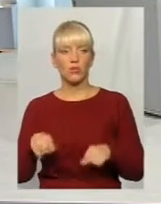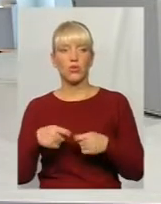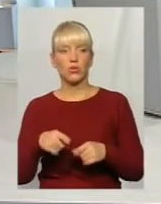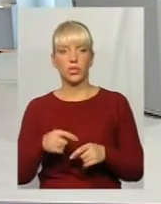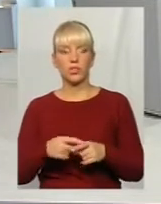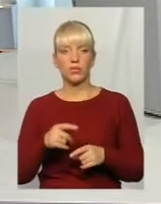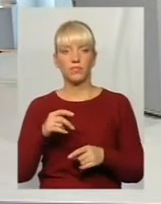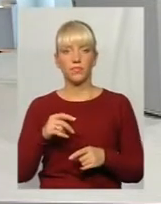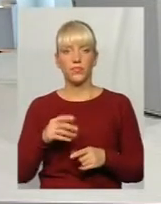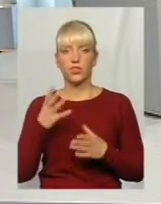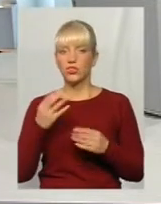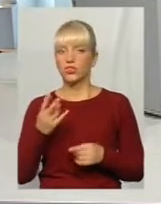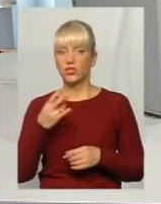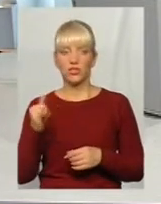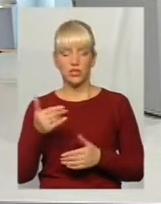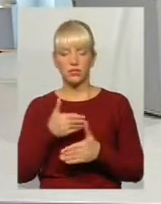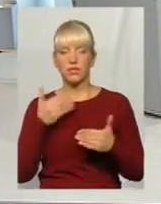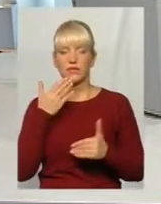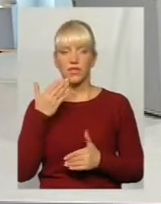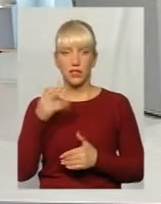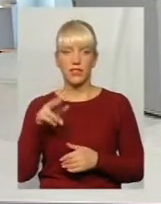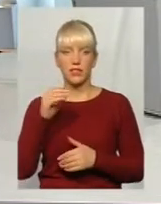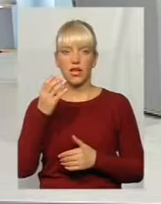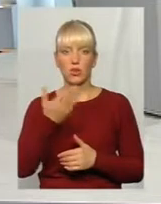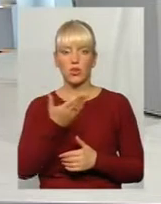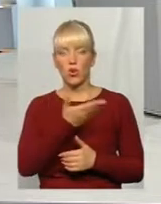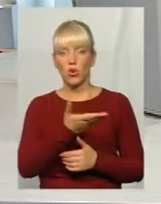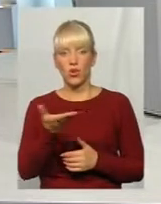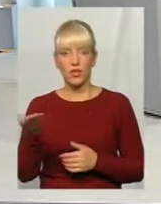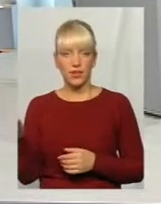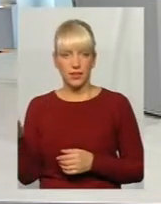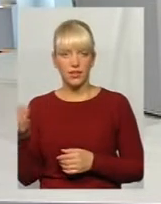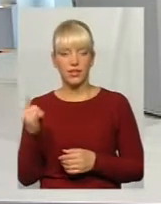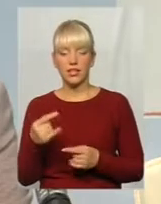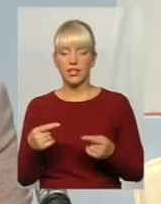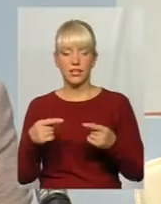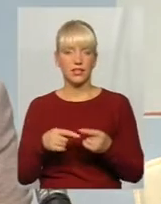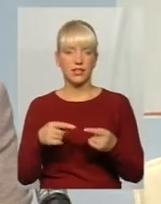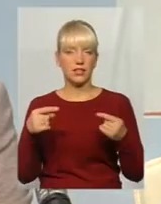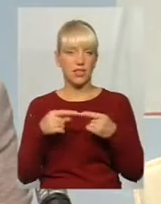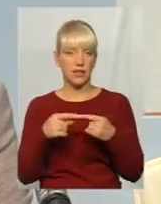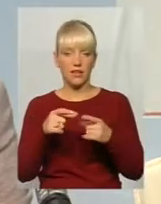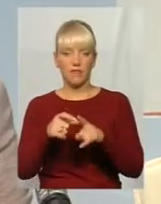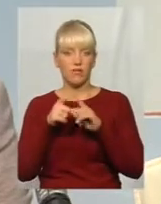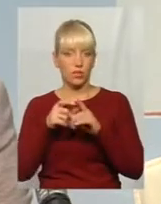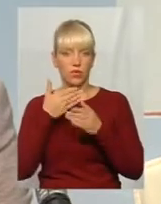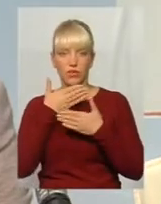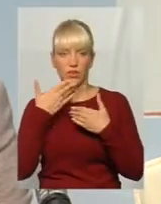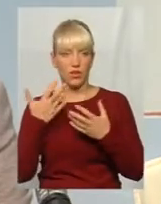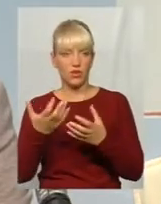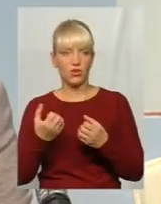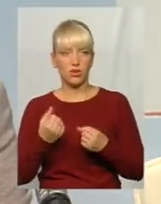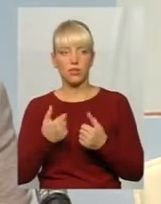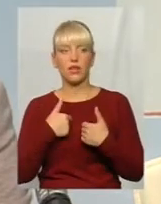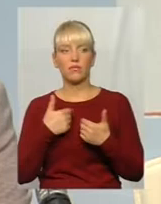Хмельницьку? Ще ні. Ми зверталися до них, поки ствердної відповіді не отримали, але нам